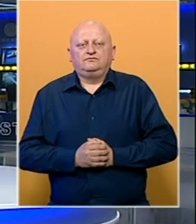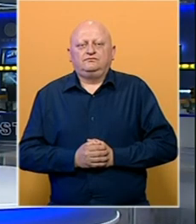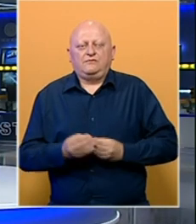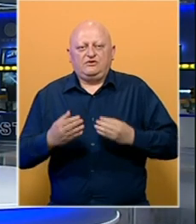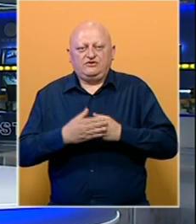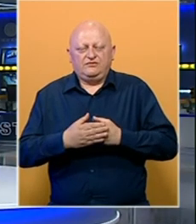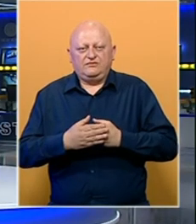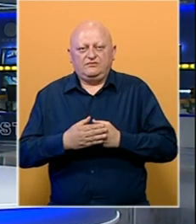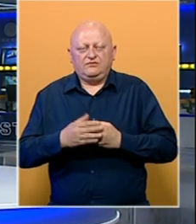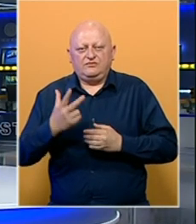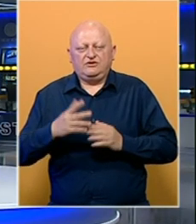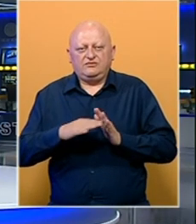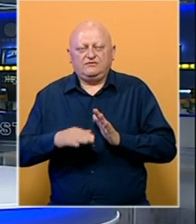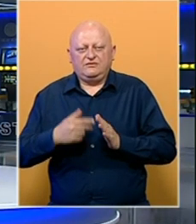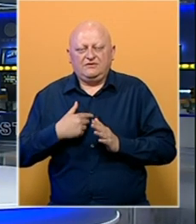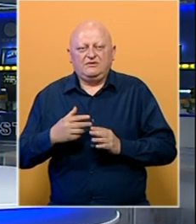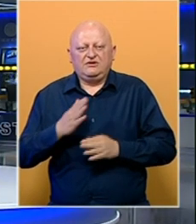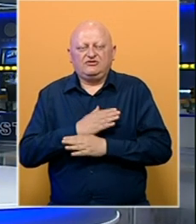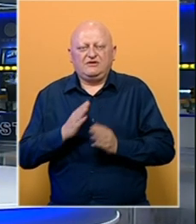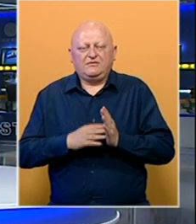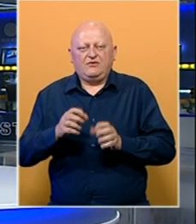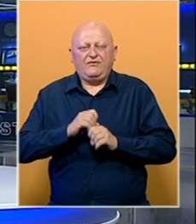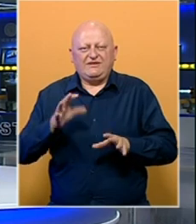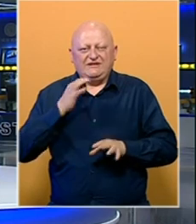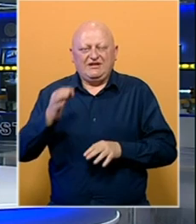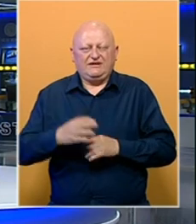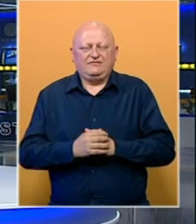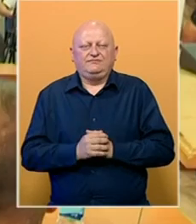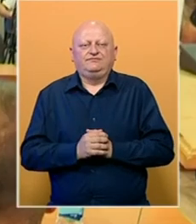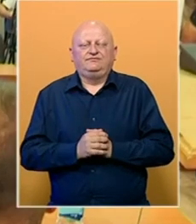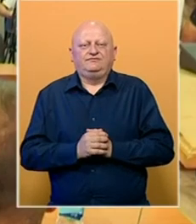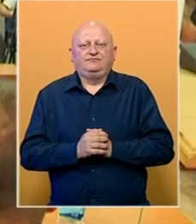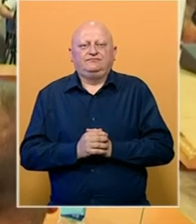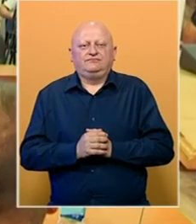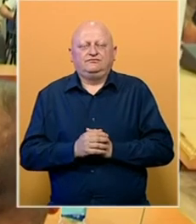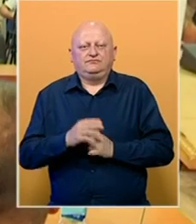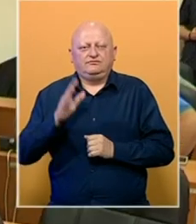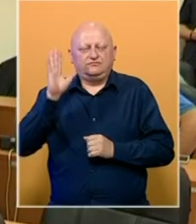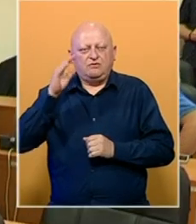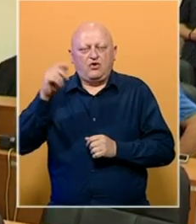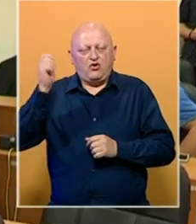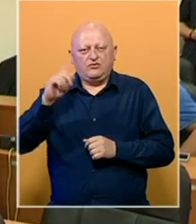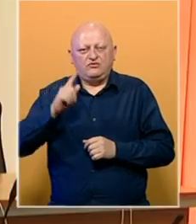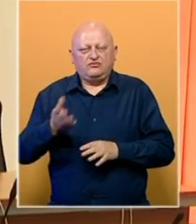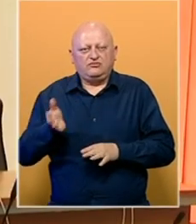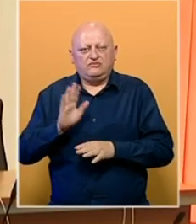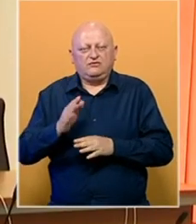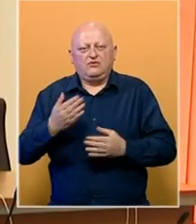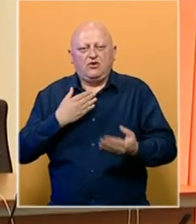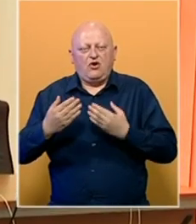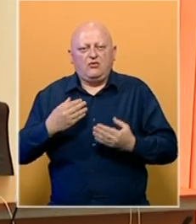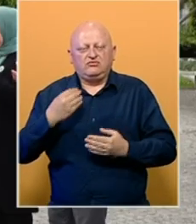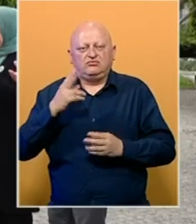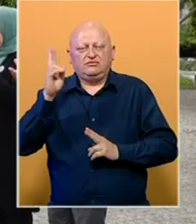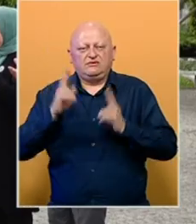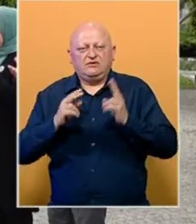Dobro večer u trećem dnevniku. Ja sam željena Makmedika. su vijesti dana. Bošnečki odbojnici nisu učestovali na komemorativnoj